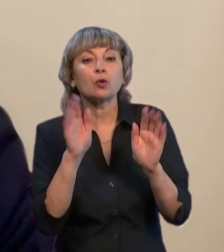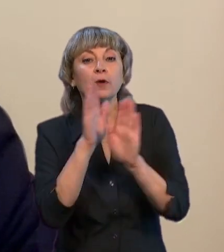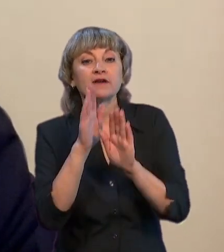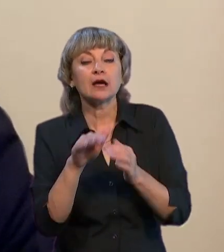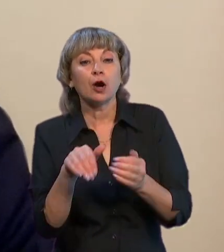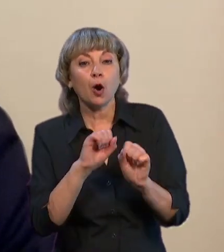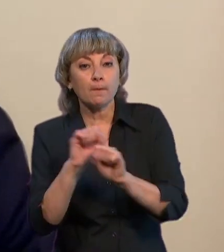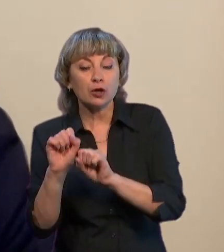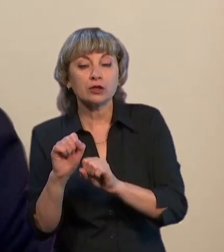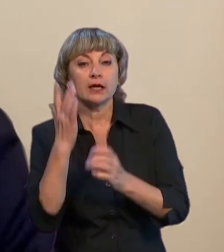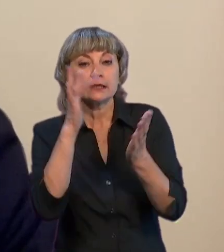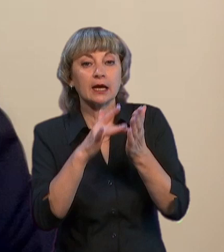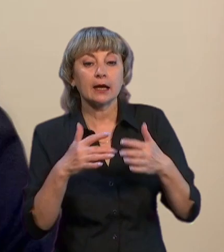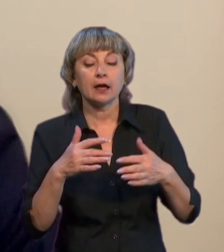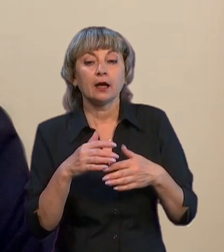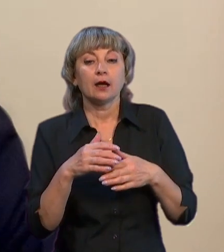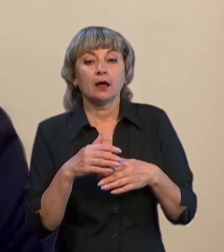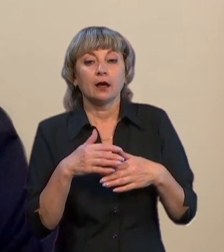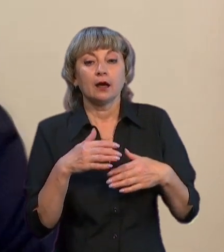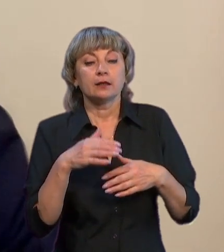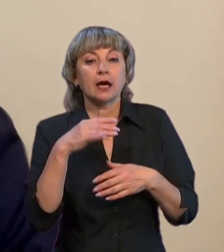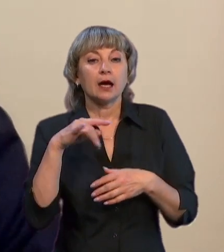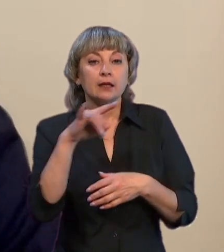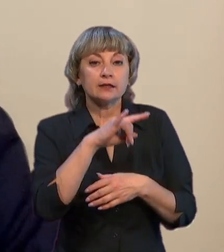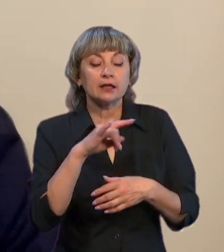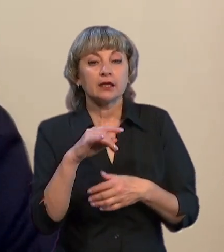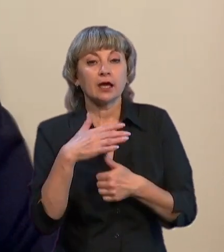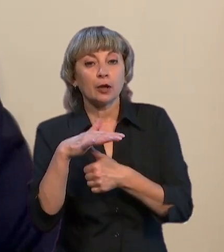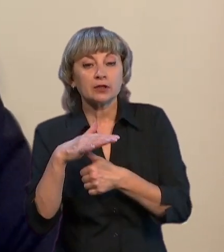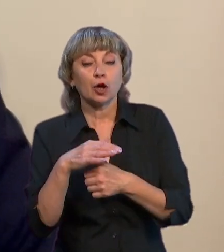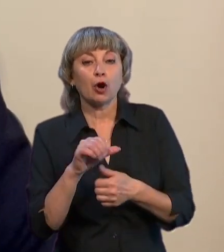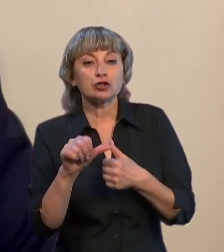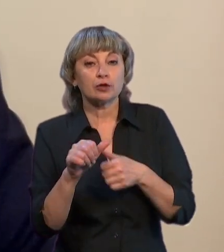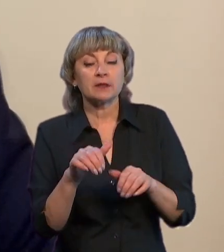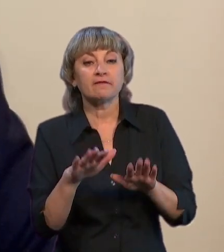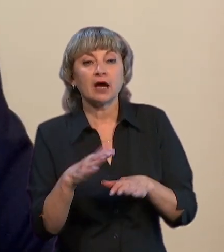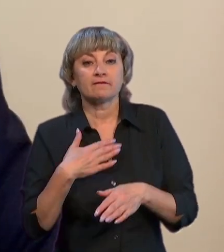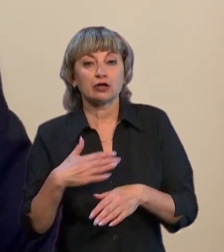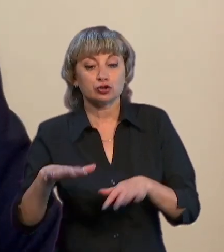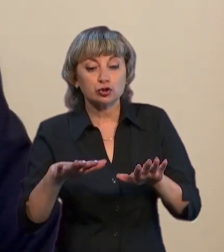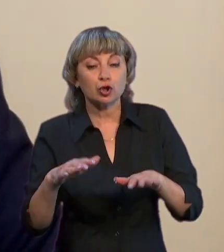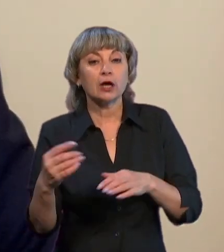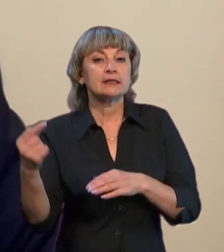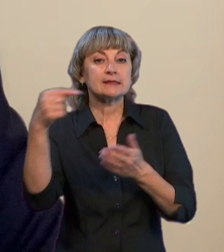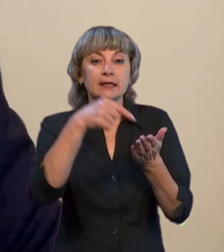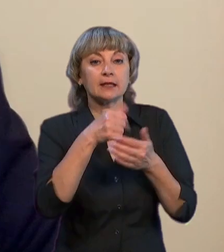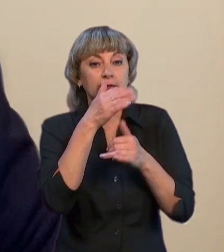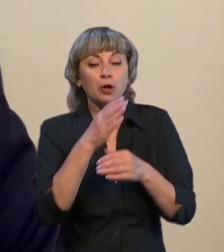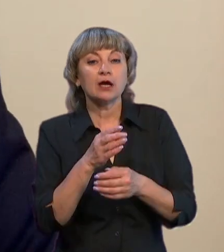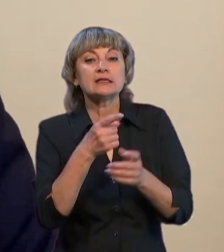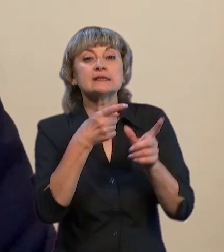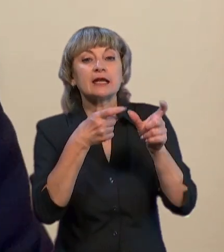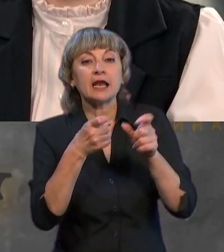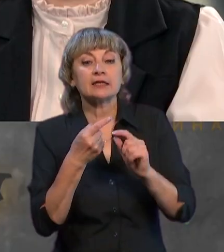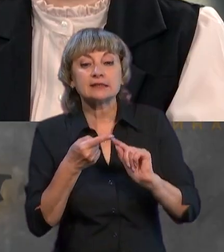чітко насілені. І на гількоптери, і на літаки. Особливо в нашу зону вони сьогодні залітати не можуть. Стріляють здалека. Це не завжди